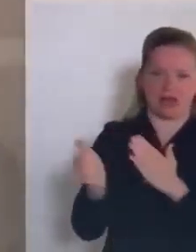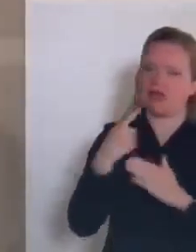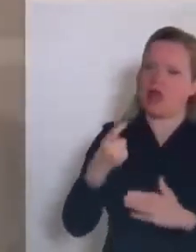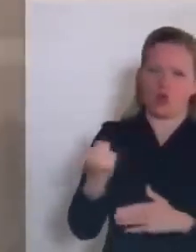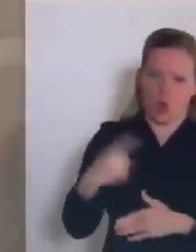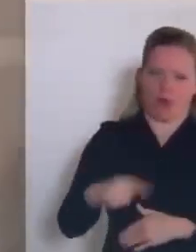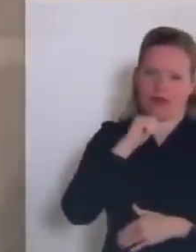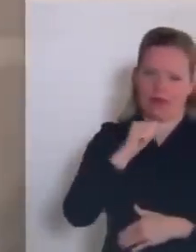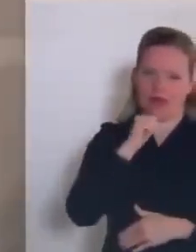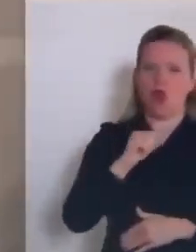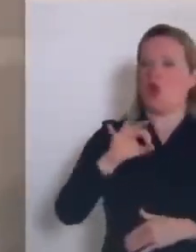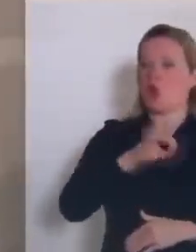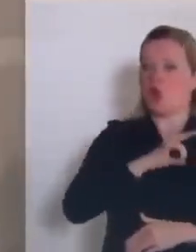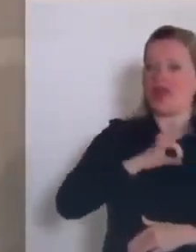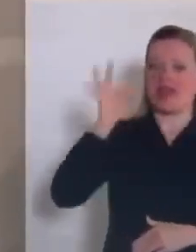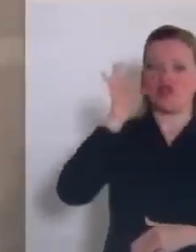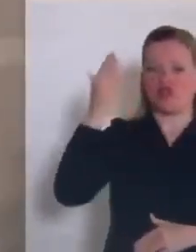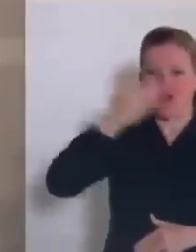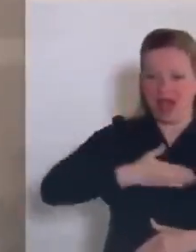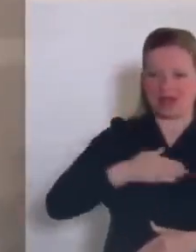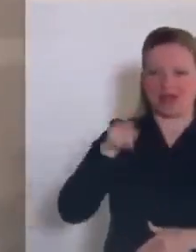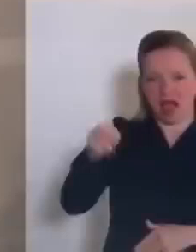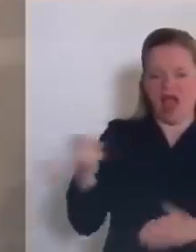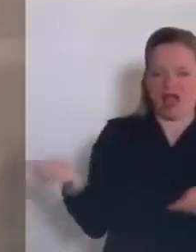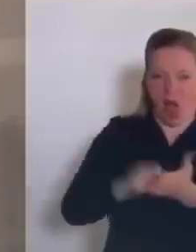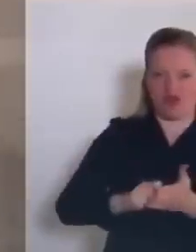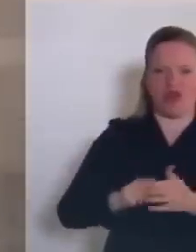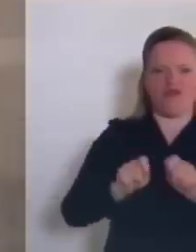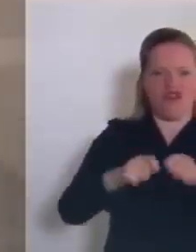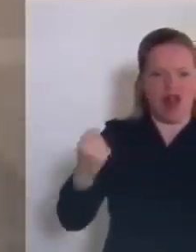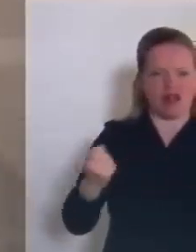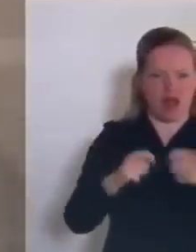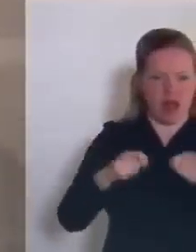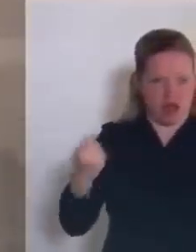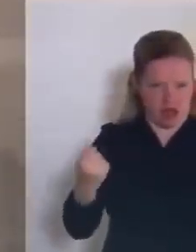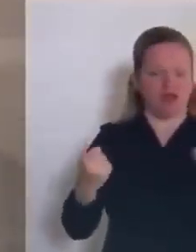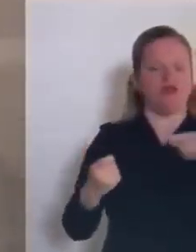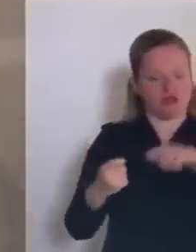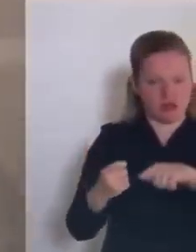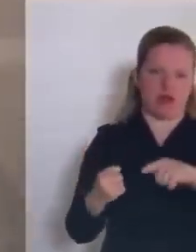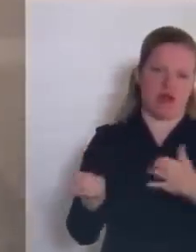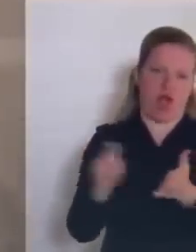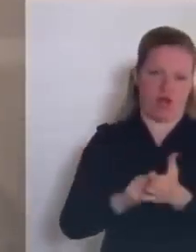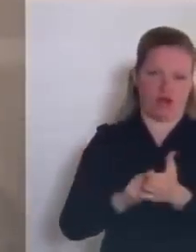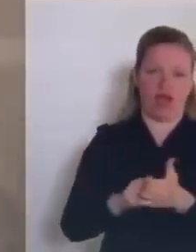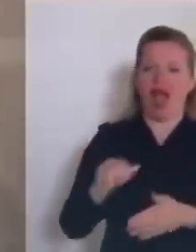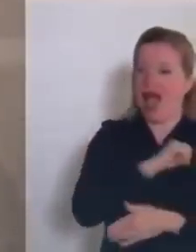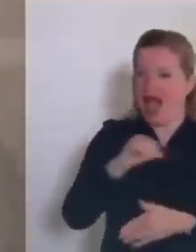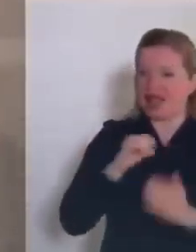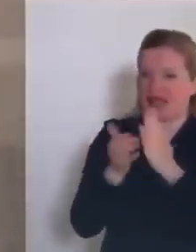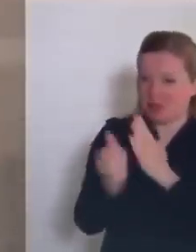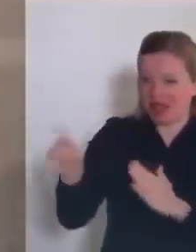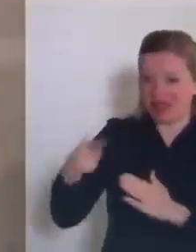esperti non è mai stato detto che si sarebbe arrivati a tanto con questo virus. Prendete i vostri esperti e la vostra collega Schwartz. Forse